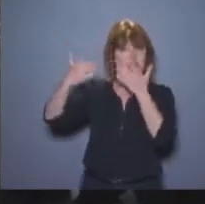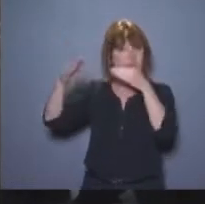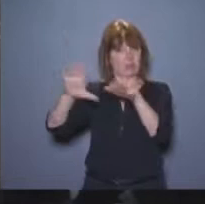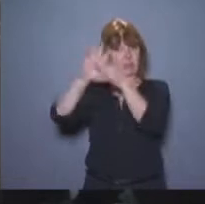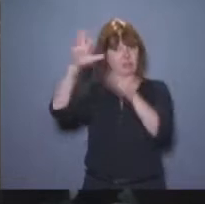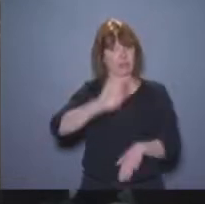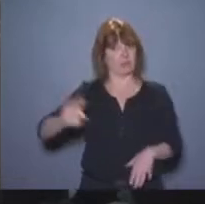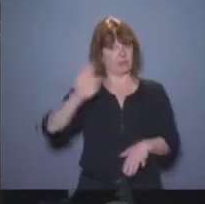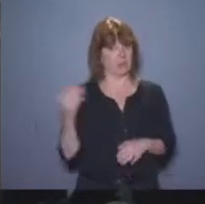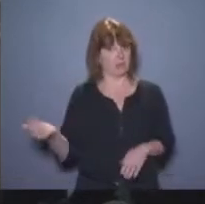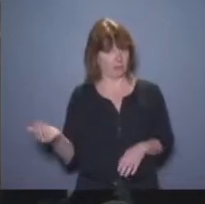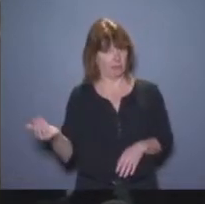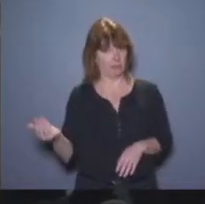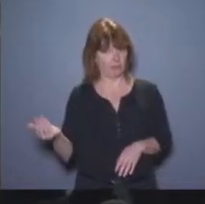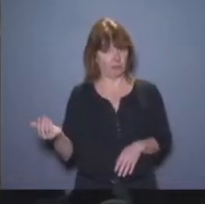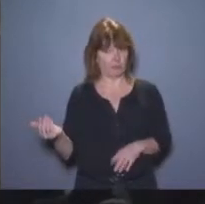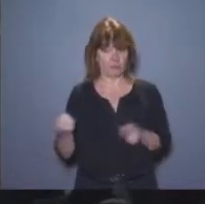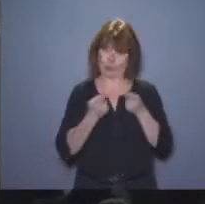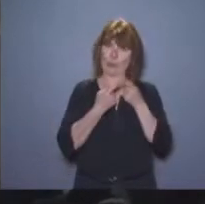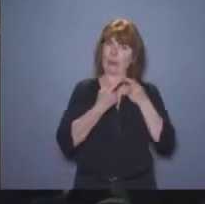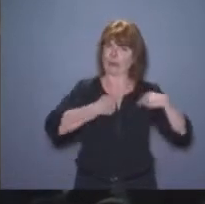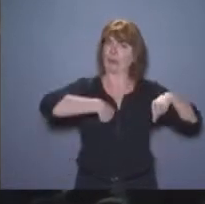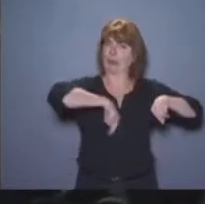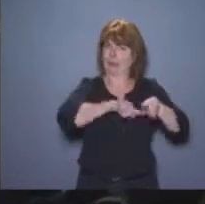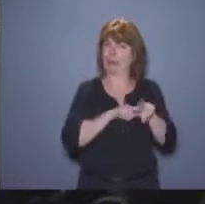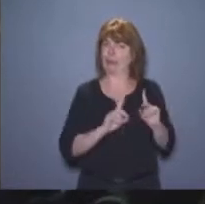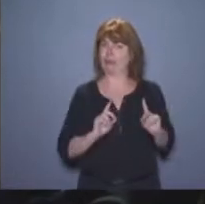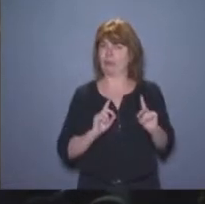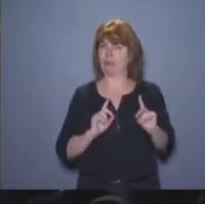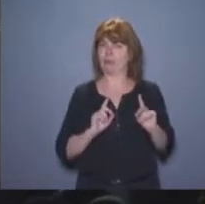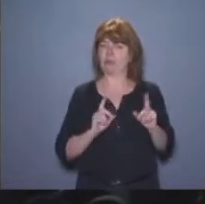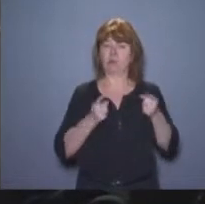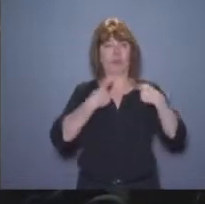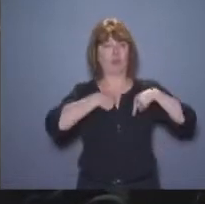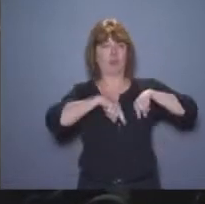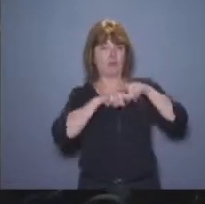pas de la même religion. Et voilà tout ce qu'il y avait et qui restait pour la France.